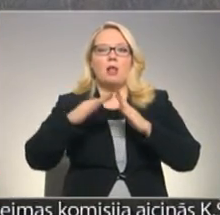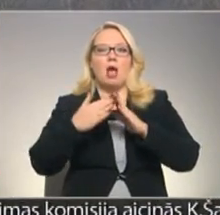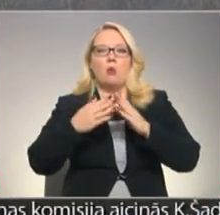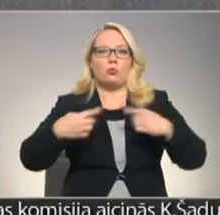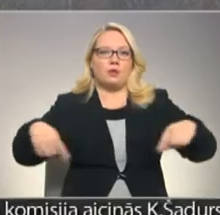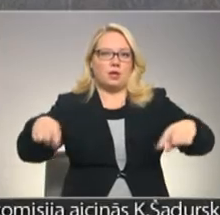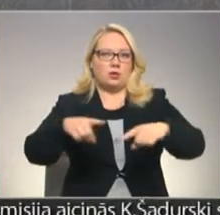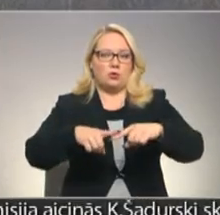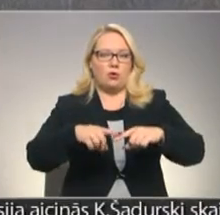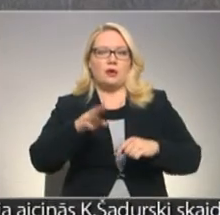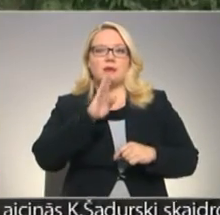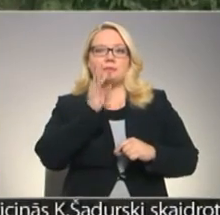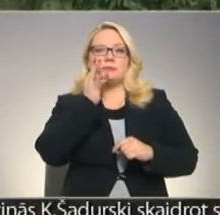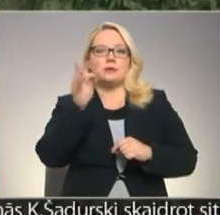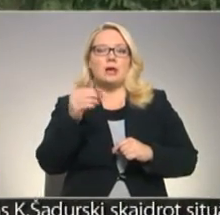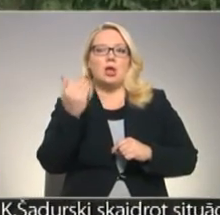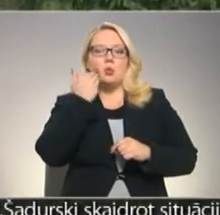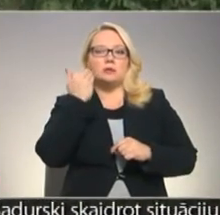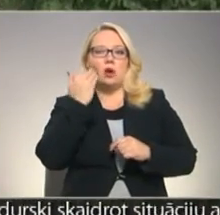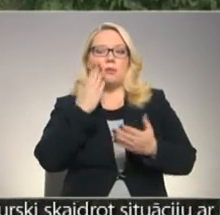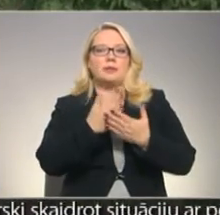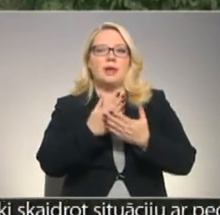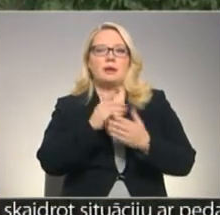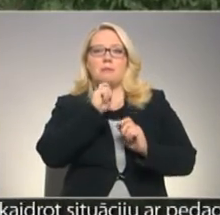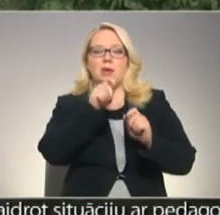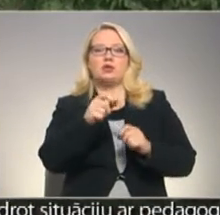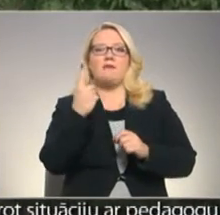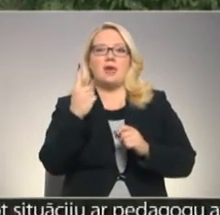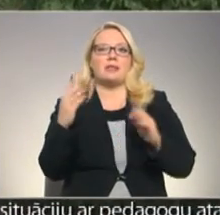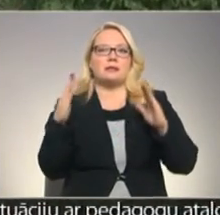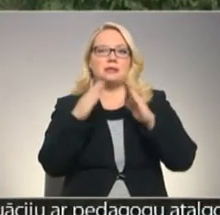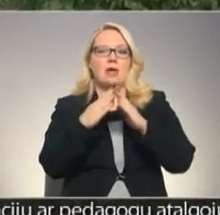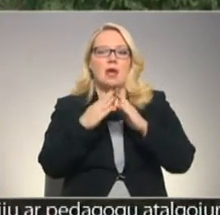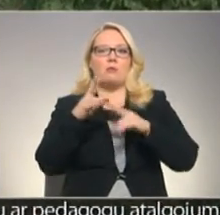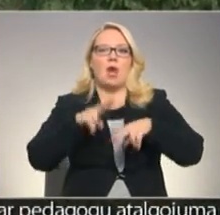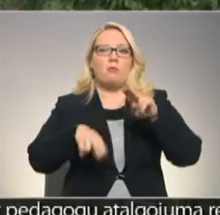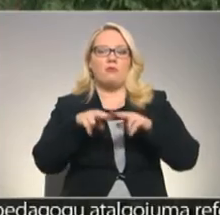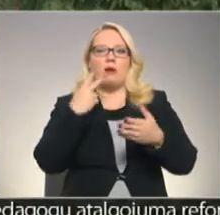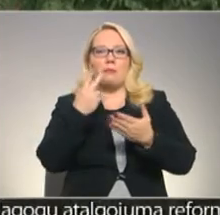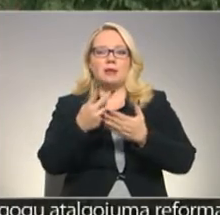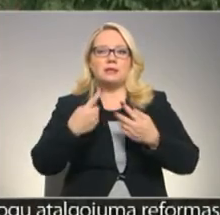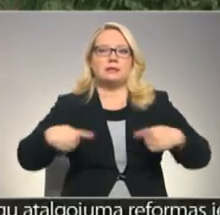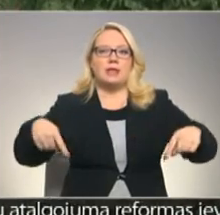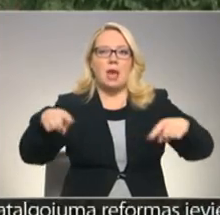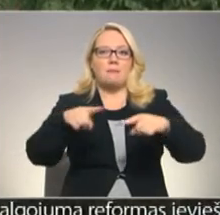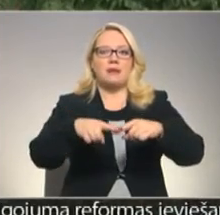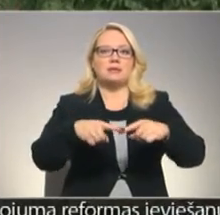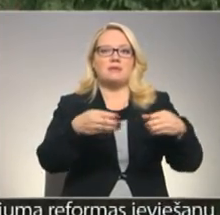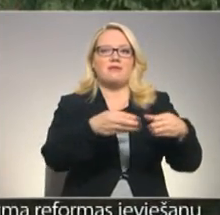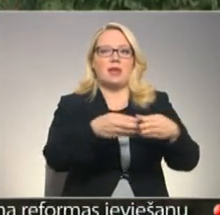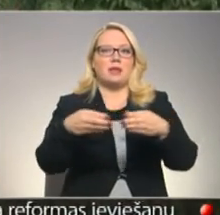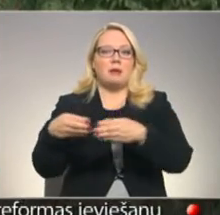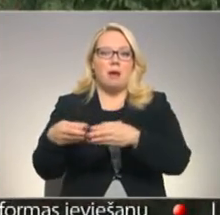Nosaukumi tiek piešķirti viensētām un apbūvējā paredzētajām zemes vienībām,